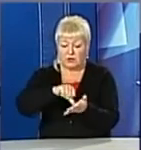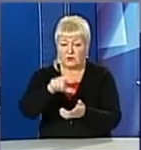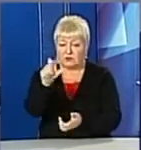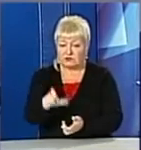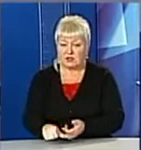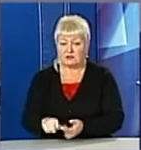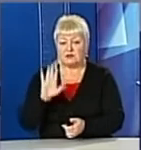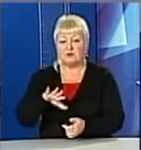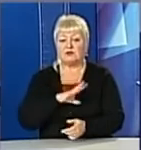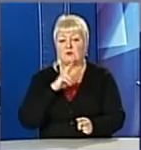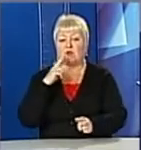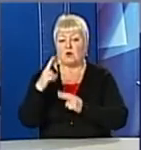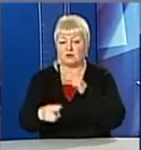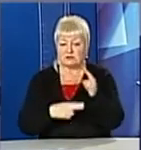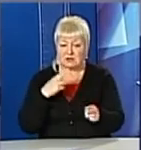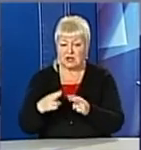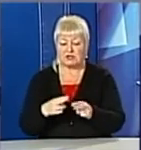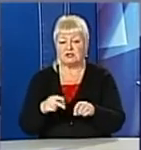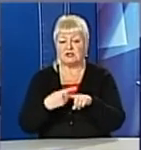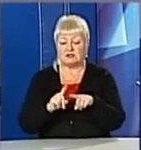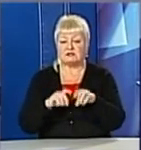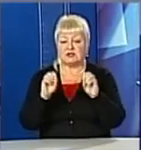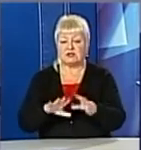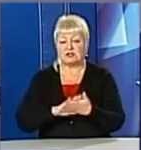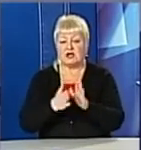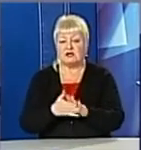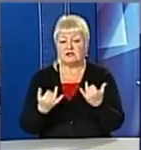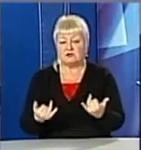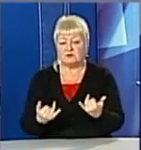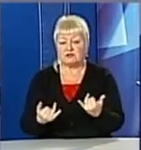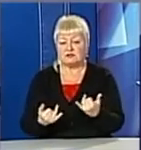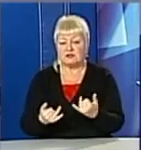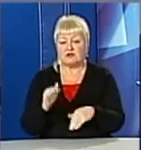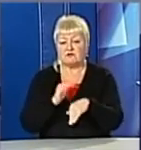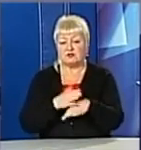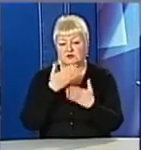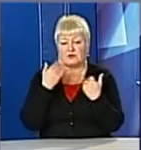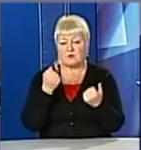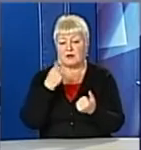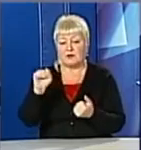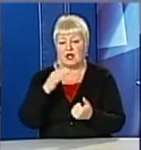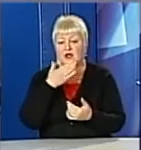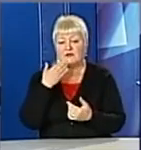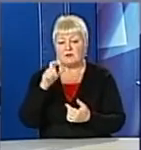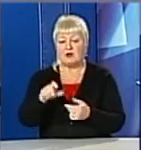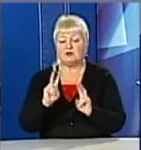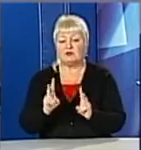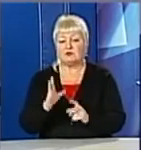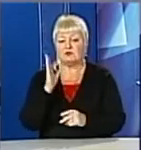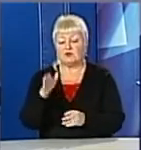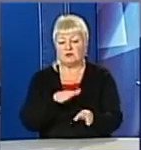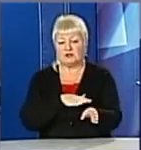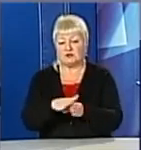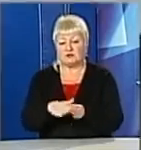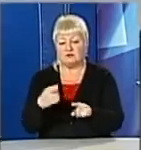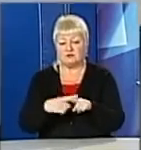оскаржено рішення тендерного комітету і станом на зараз фактично не визначено переможця, немає підрядчиків, який б взявся за реалізацію